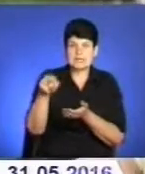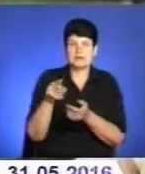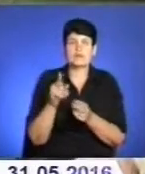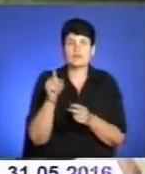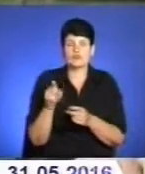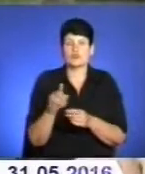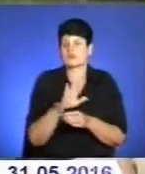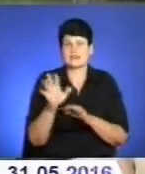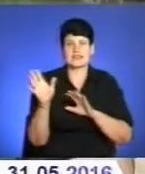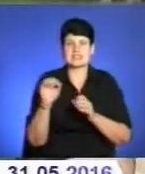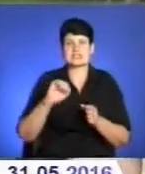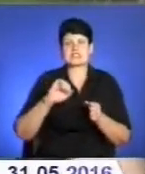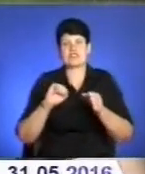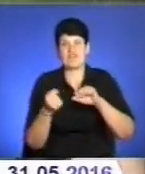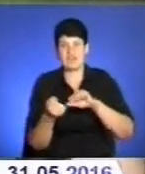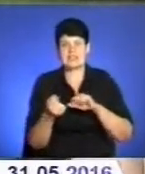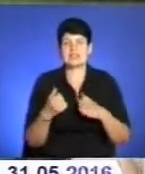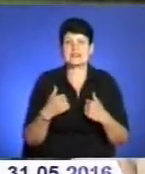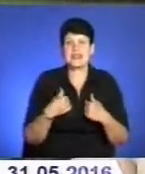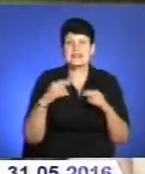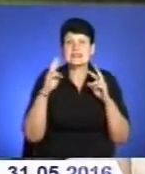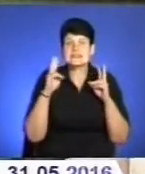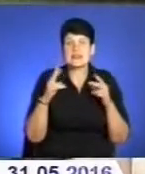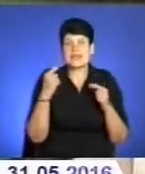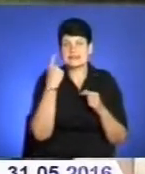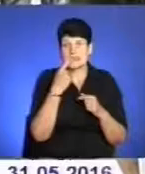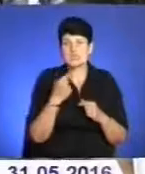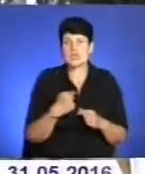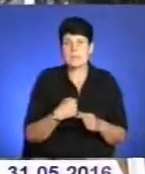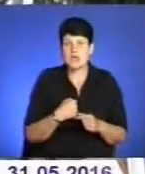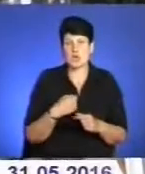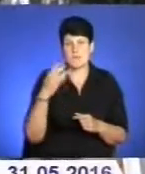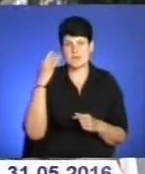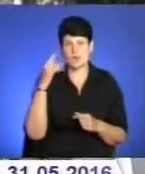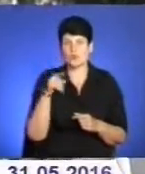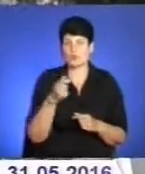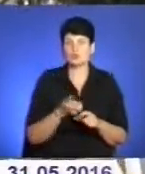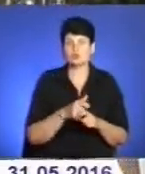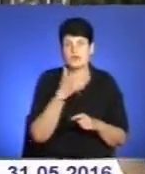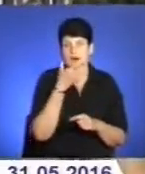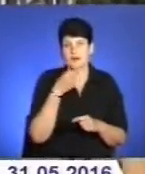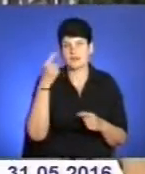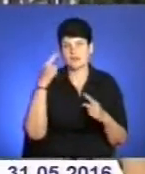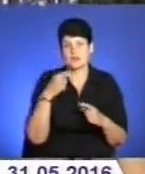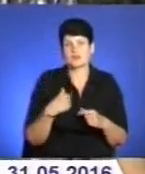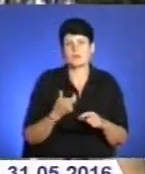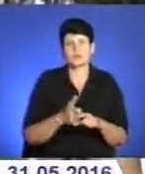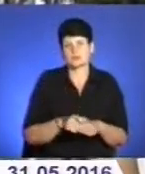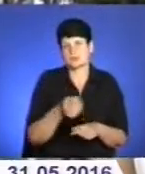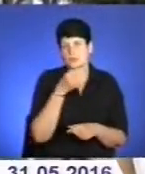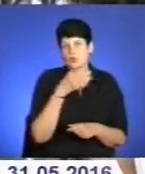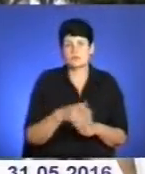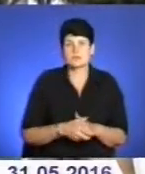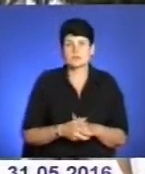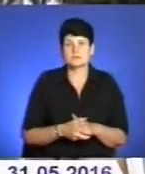Лукоморя дуб зелений, да, і так далі. Ну, прекрасний у нього. А стихи, які у нього, да? Ну, і що ще можна сказати? Ну, і він